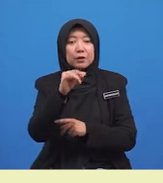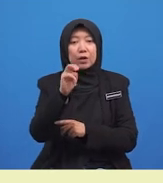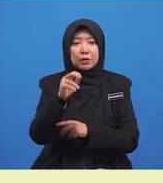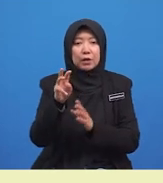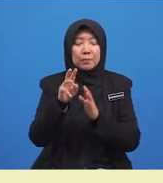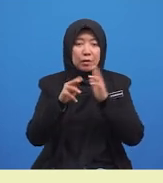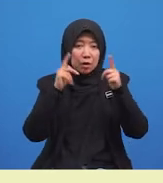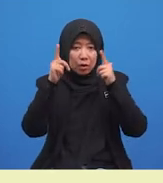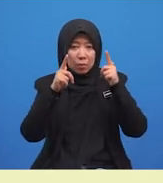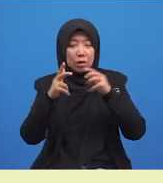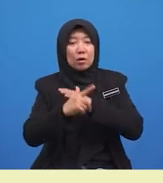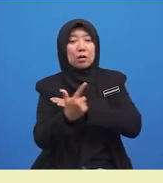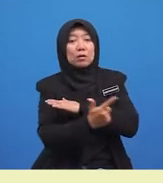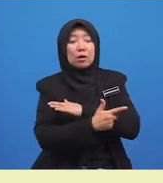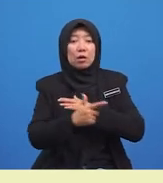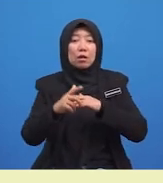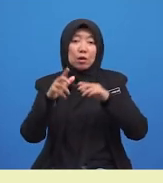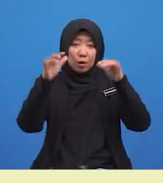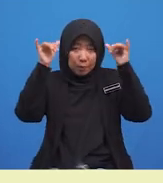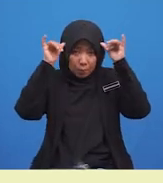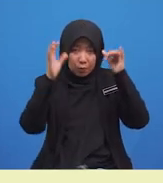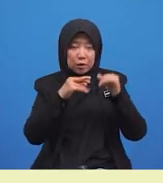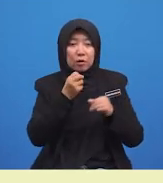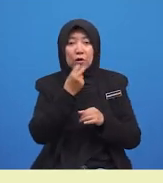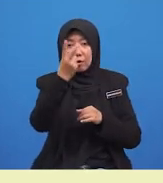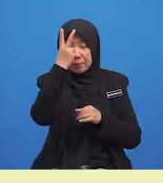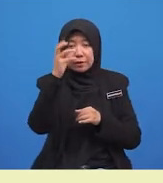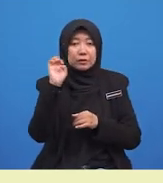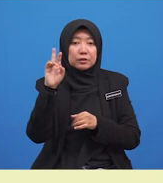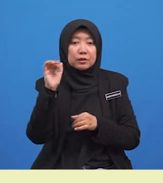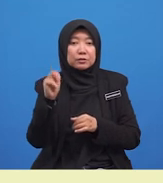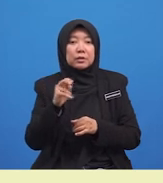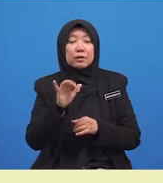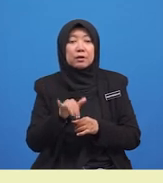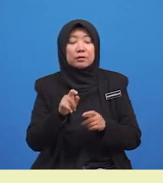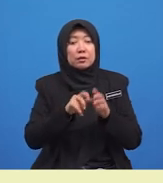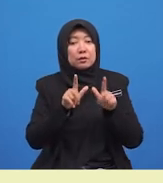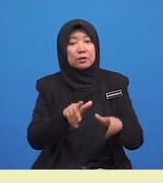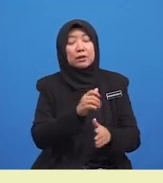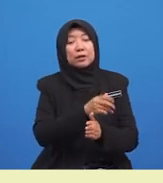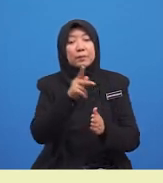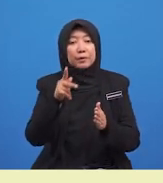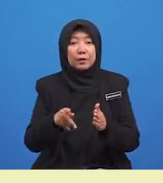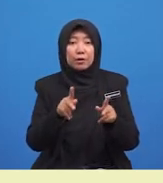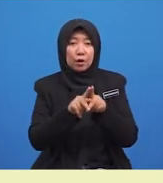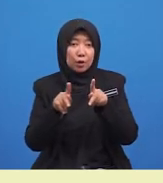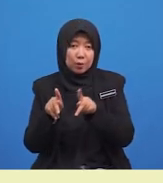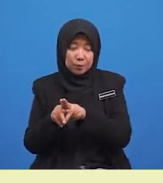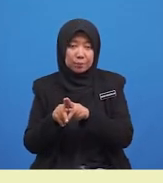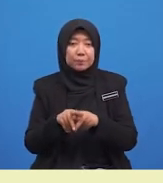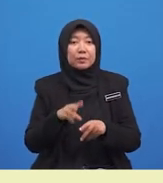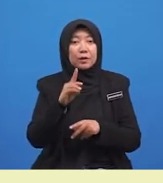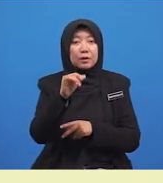ladang lembu dan kambing Encik Rajan yang terletak di pinggir kampung. Dania